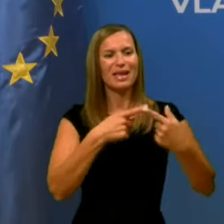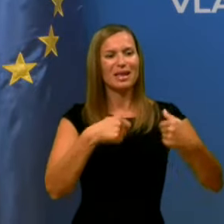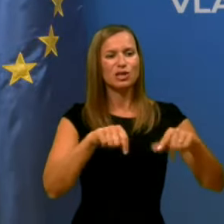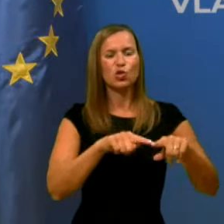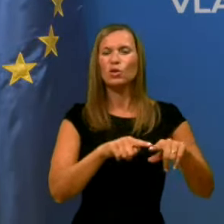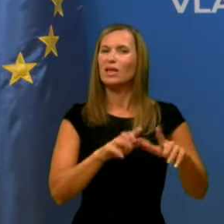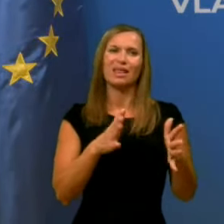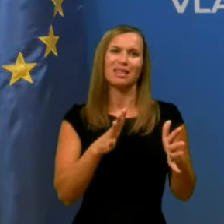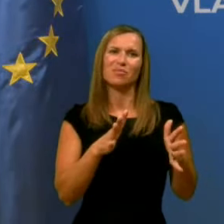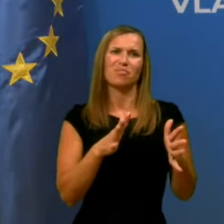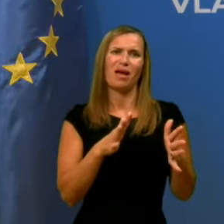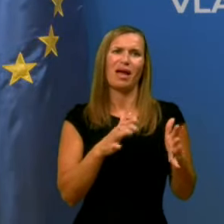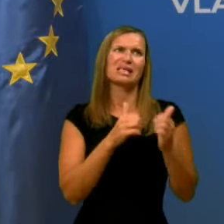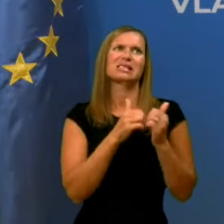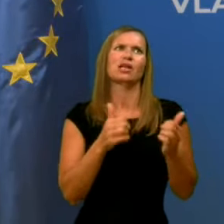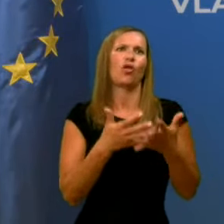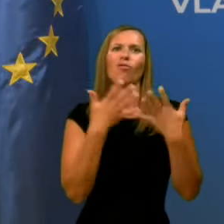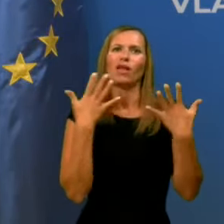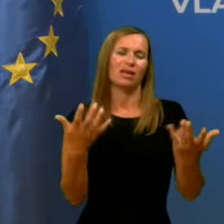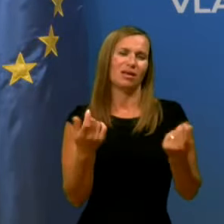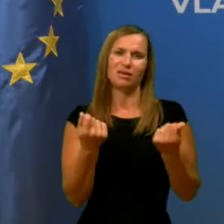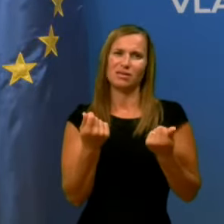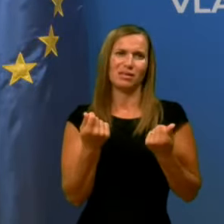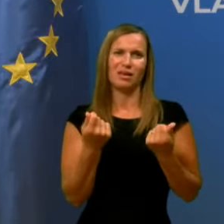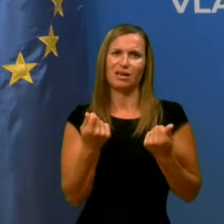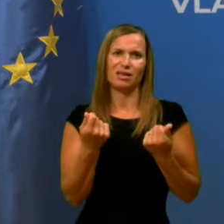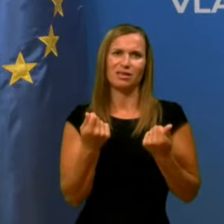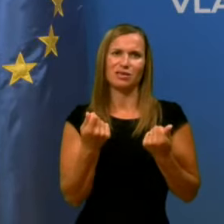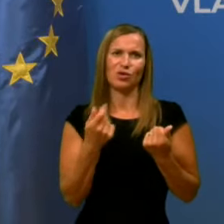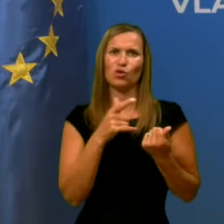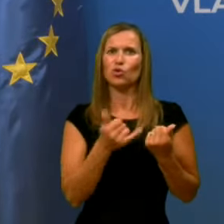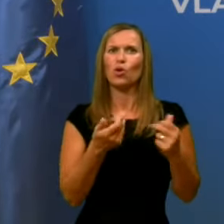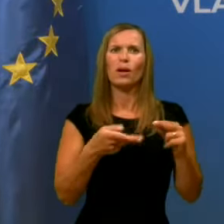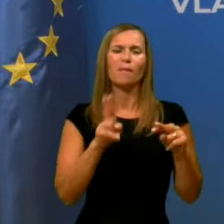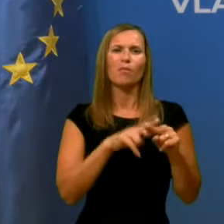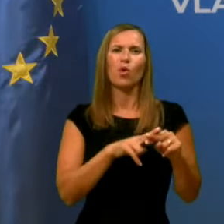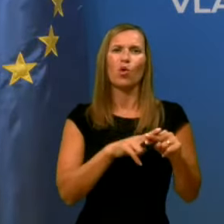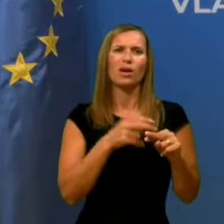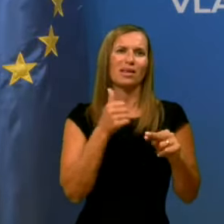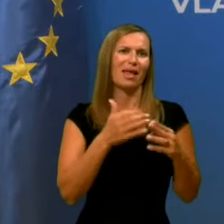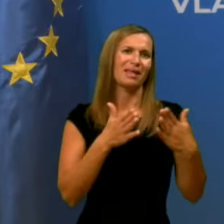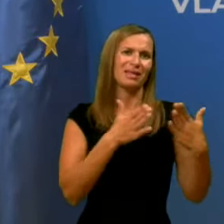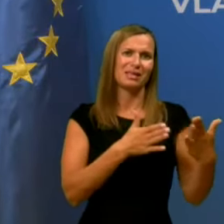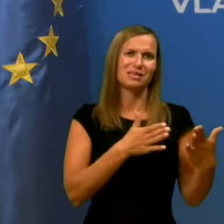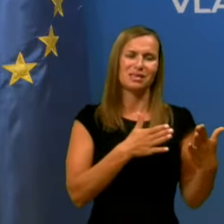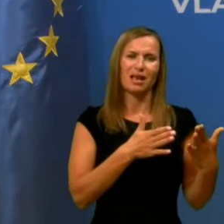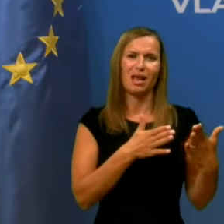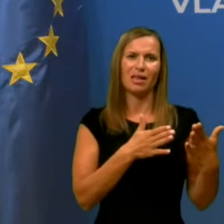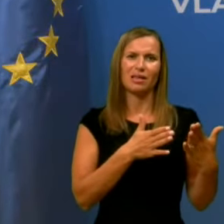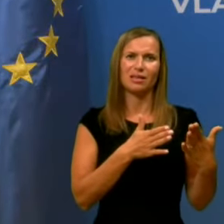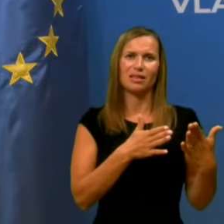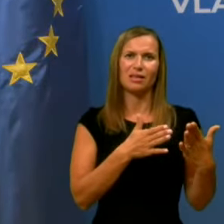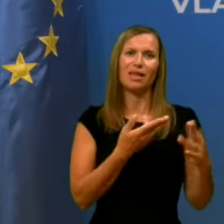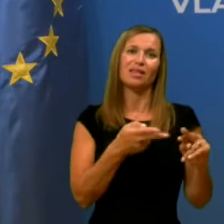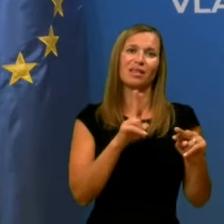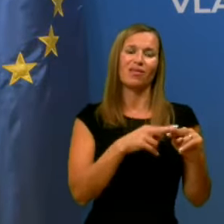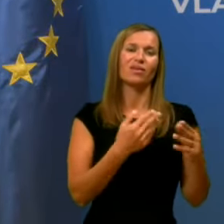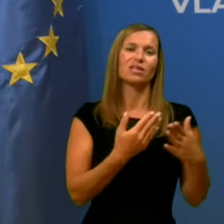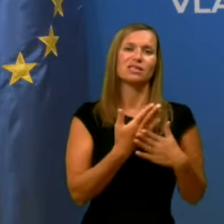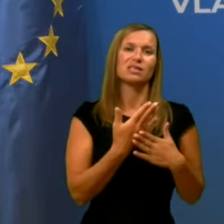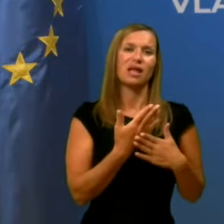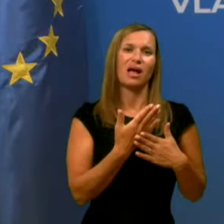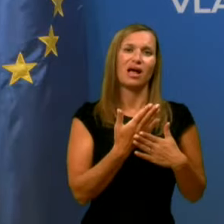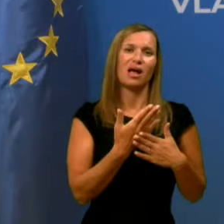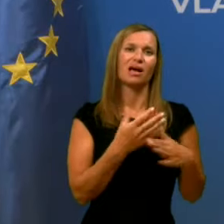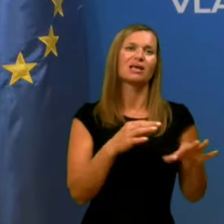razpolaga z izredno velikimi sredstvi, da predvsem gre tu za na eni strani ali pa za daleč največjem delu za zdravstveno blagajno.